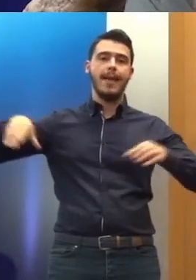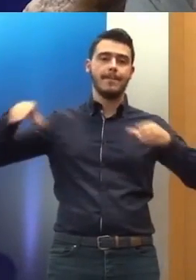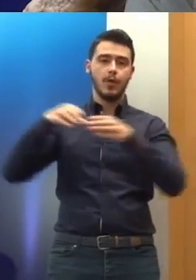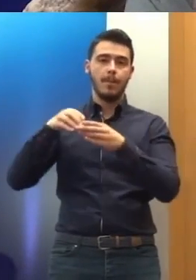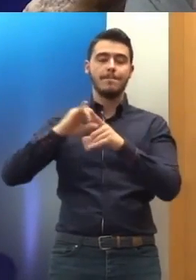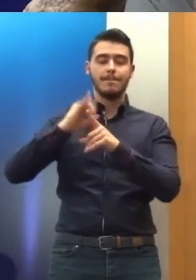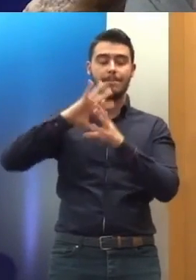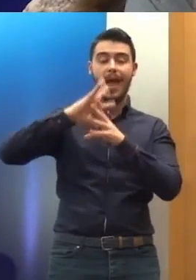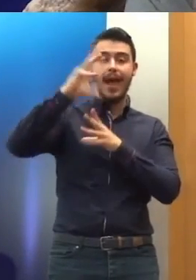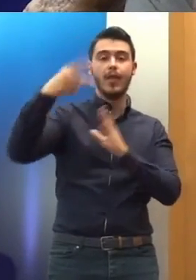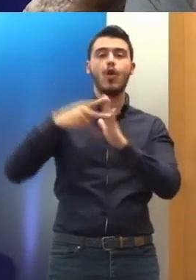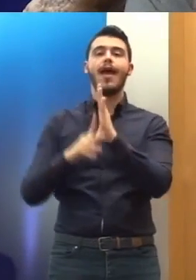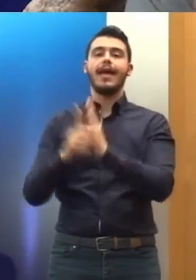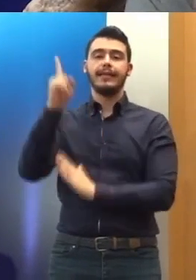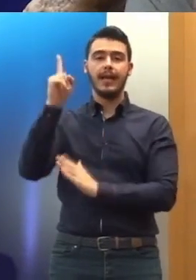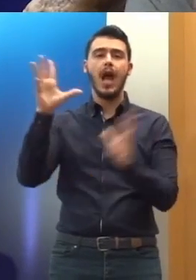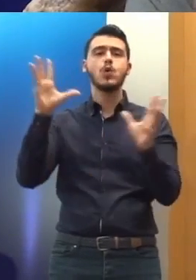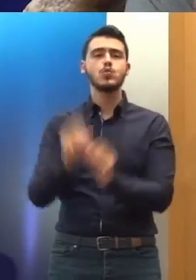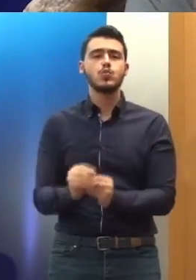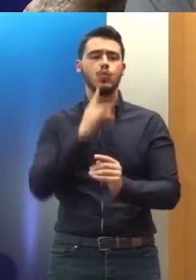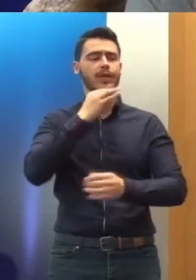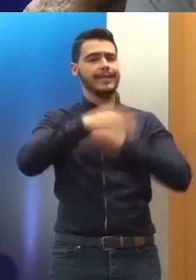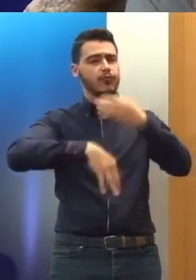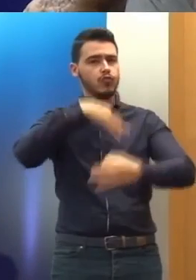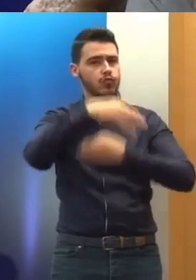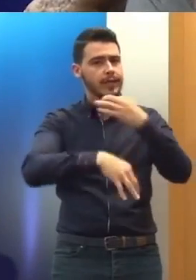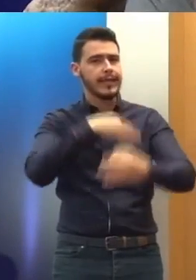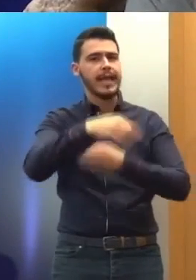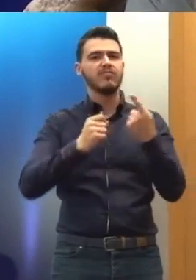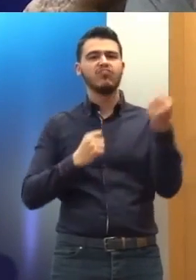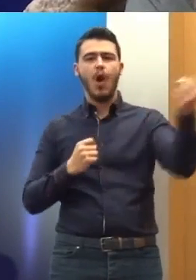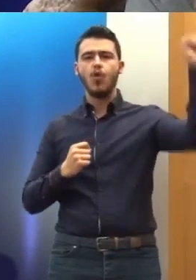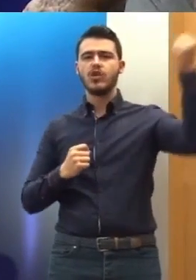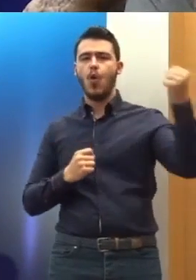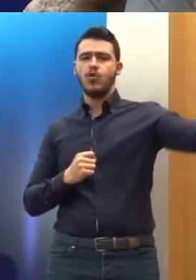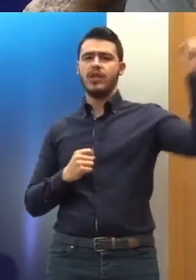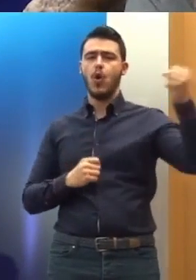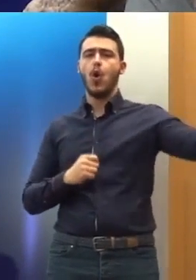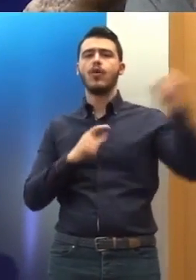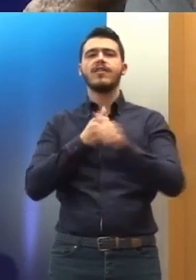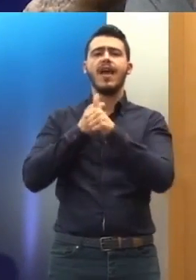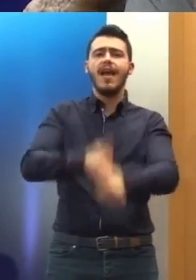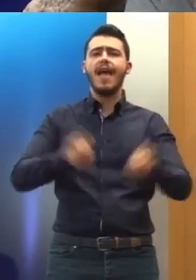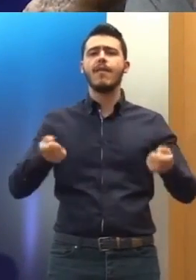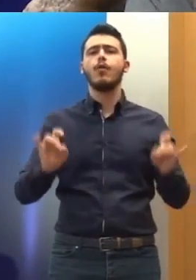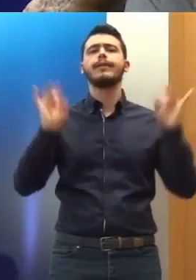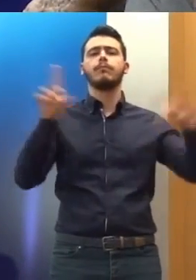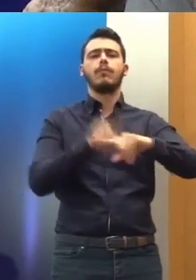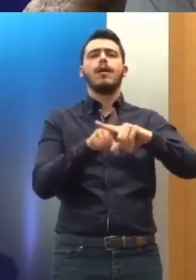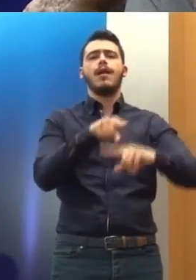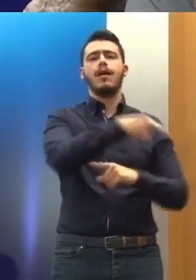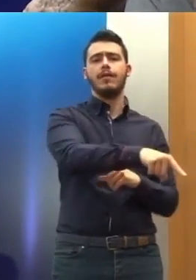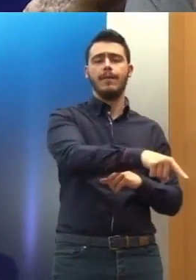2011 Αναφέρεται στις συστάσεις της Επιτροπής και στην άρνηση υλοποίησή τους από ελληνικής πλευράς